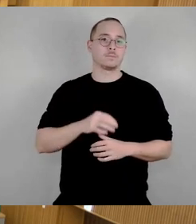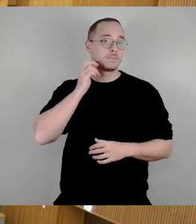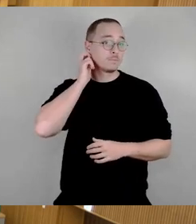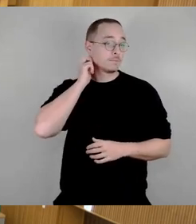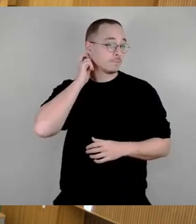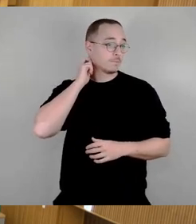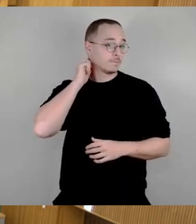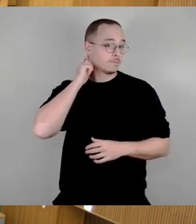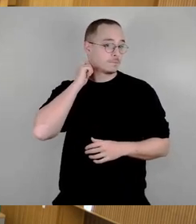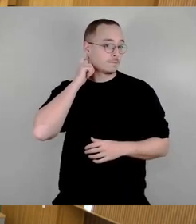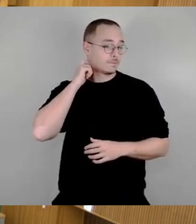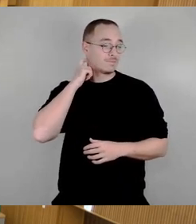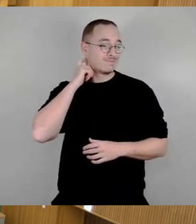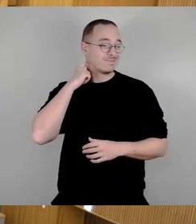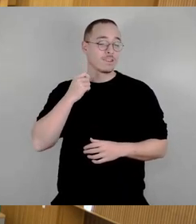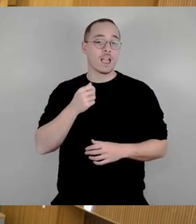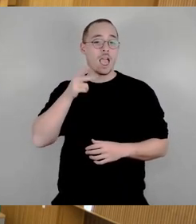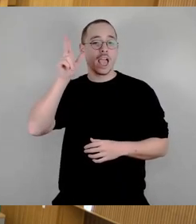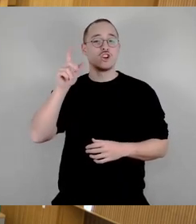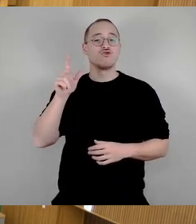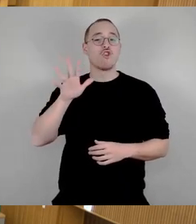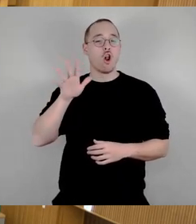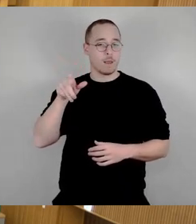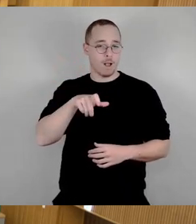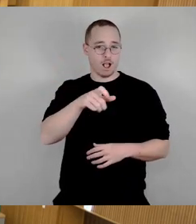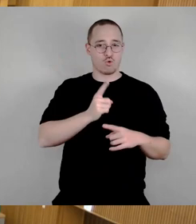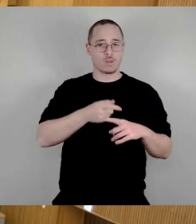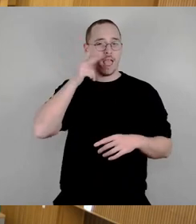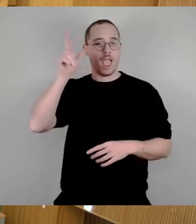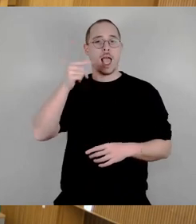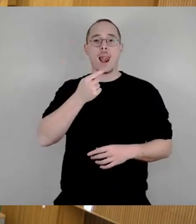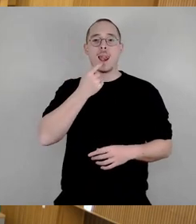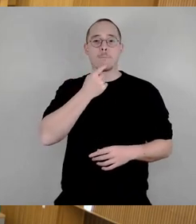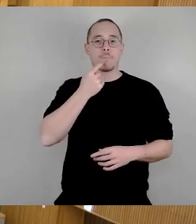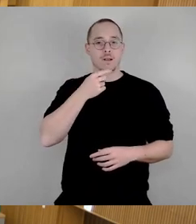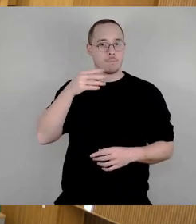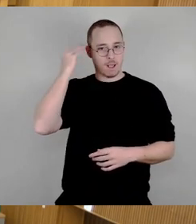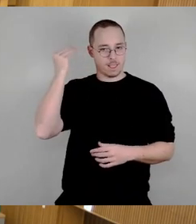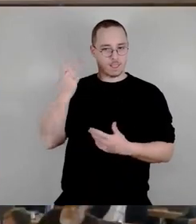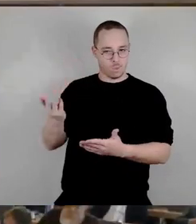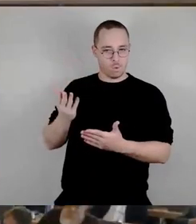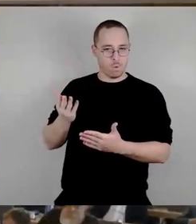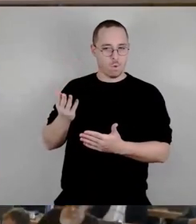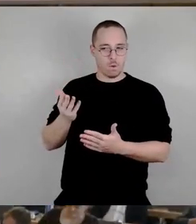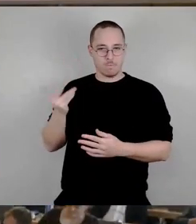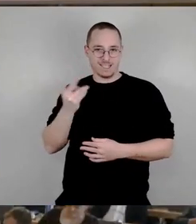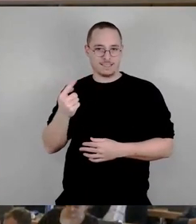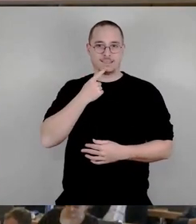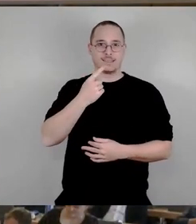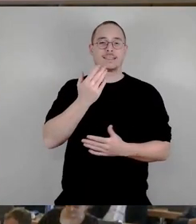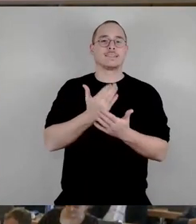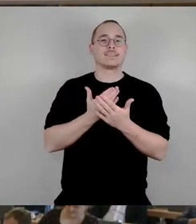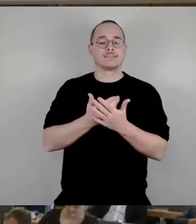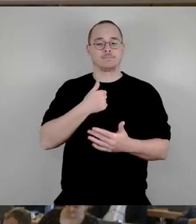und letztlich auch indirekt von Herrn Lippmann, würde ich tatsächlich um eine Stellungnahme der Verwaltung auch zu diesem ganzen Prozess um